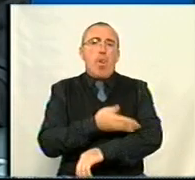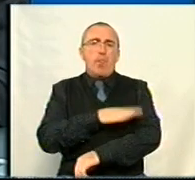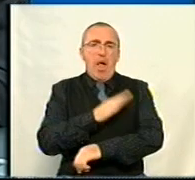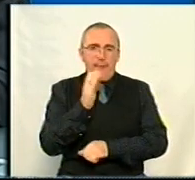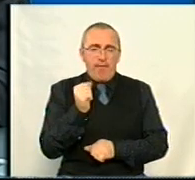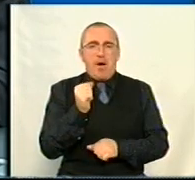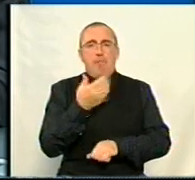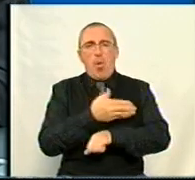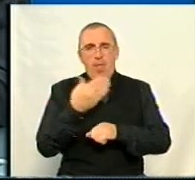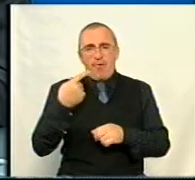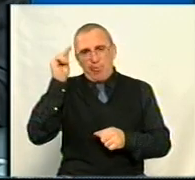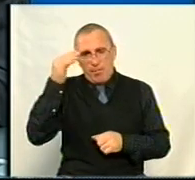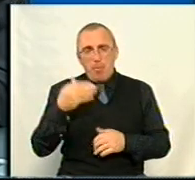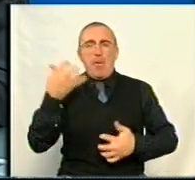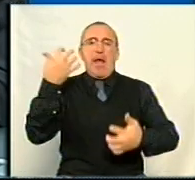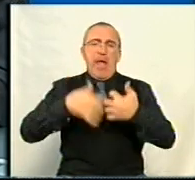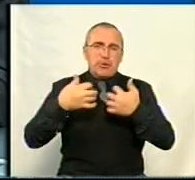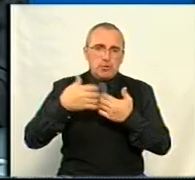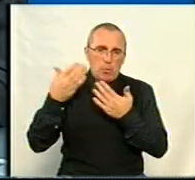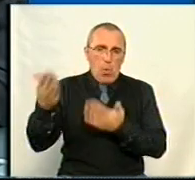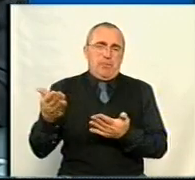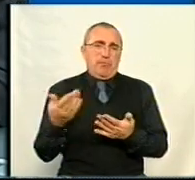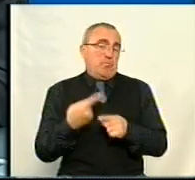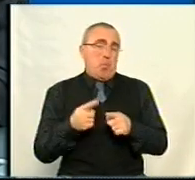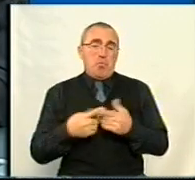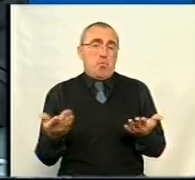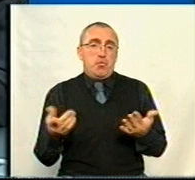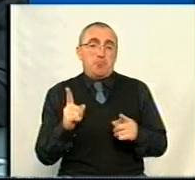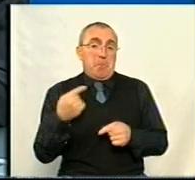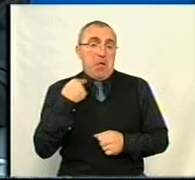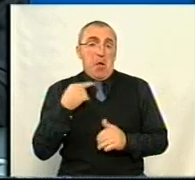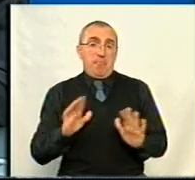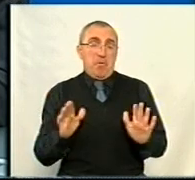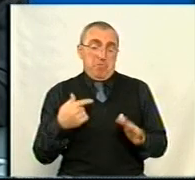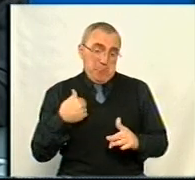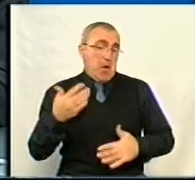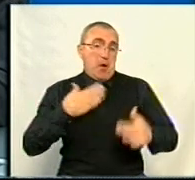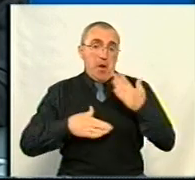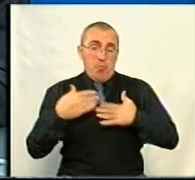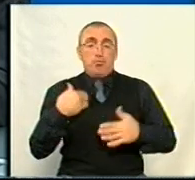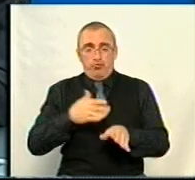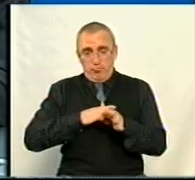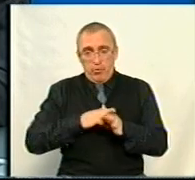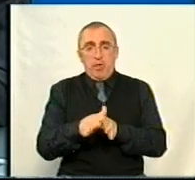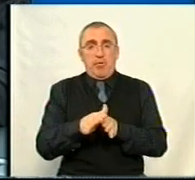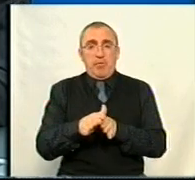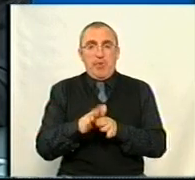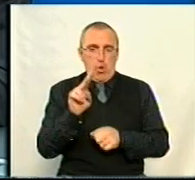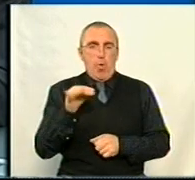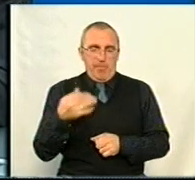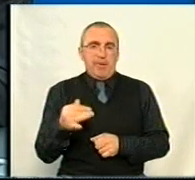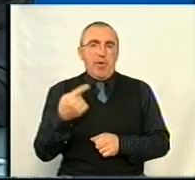Полтавщину вивчив таким чином, потім Херсон. Тому чому не Кіровоград? Я радий, хочу реалізувати... Тепер же Кропивницький,